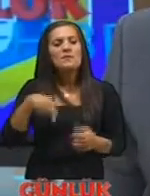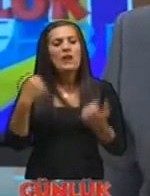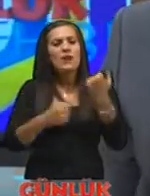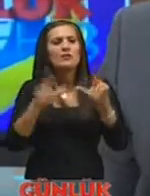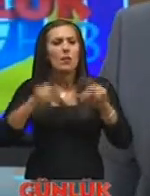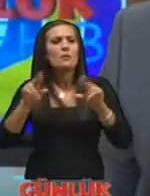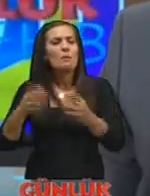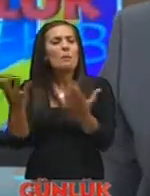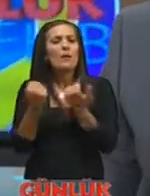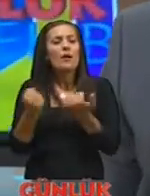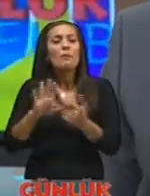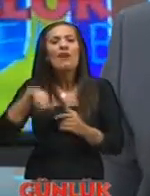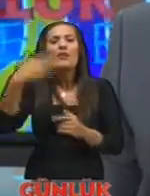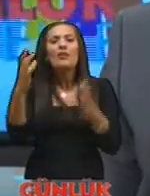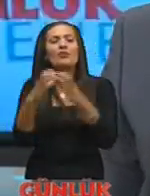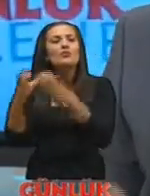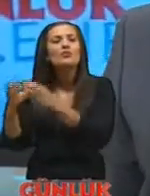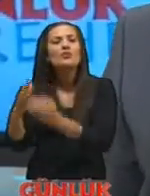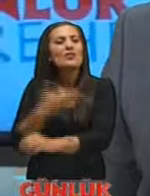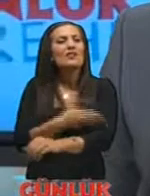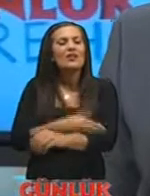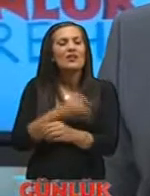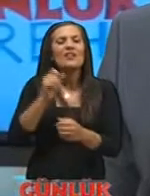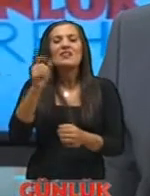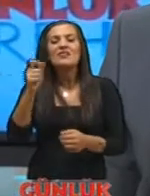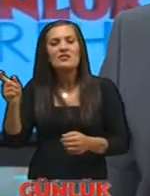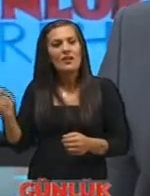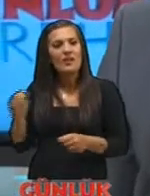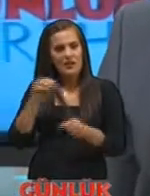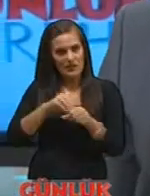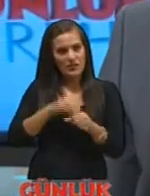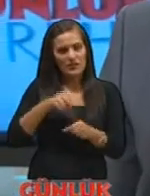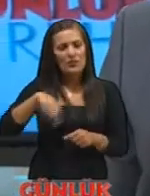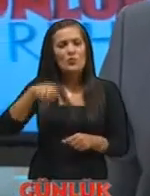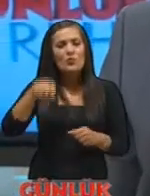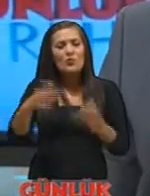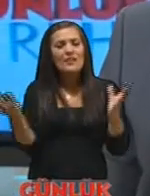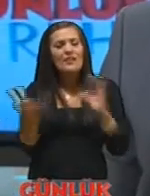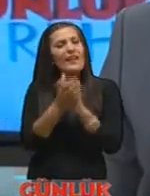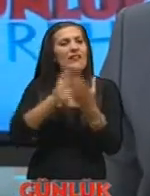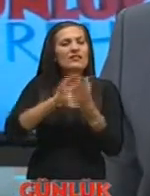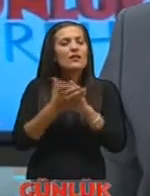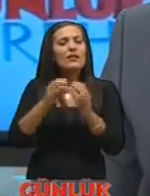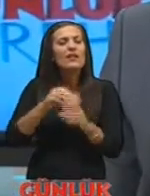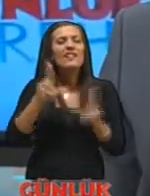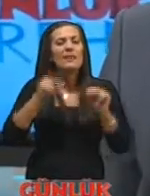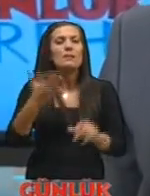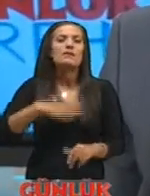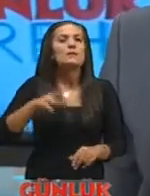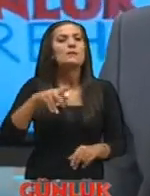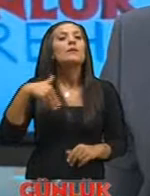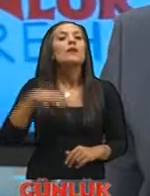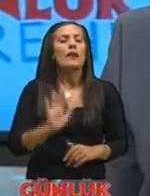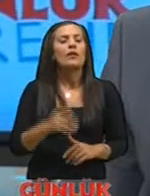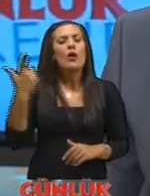tamamlıyoruz ama diğer illerimizin küçük ilçelerin özellikle bu teşkilatlarını tam istediğimiz gibi değil